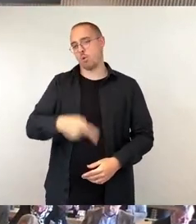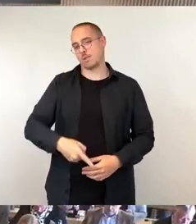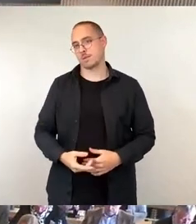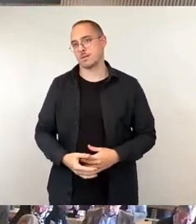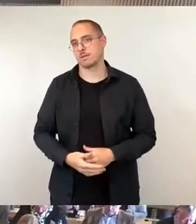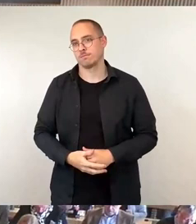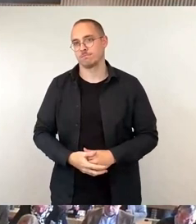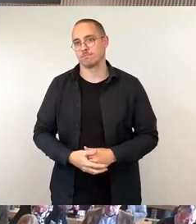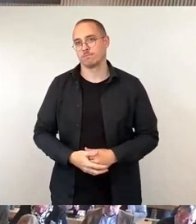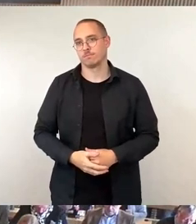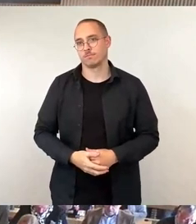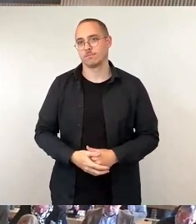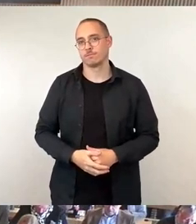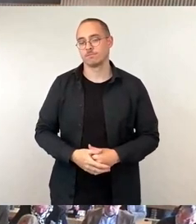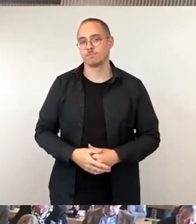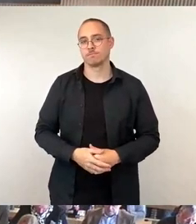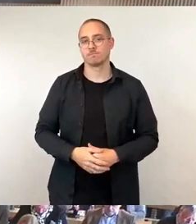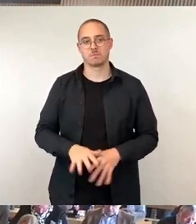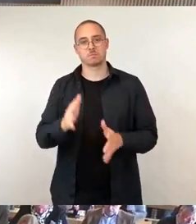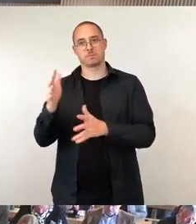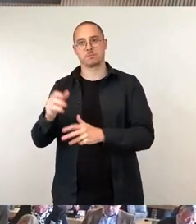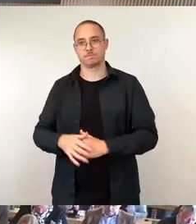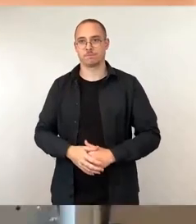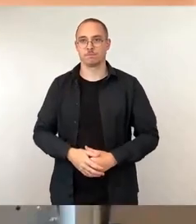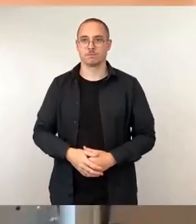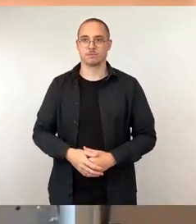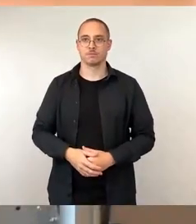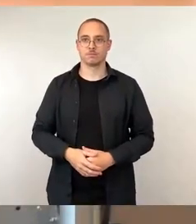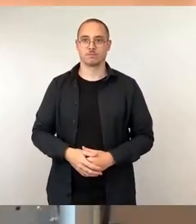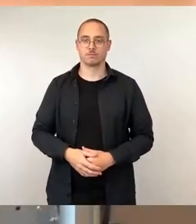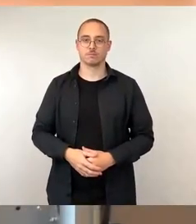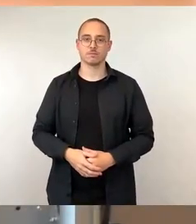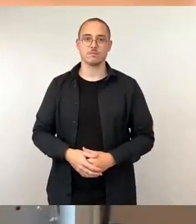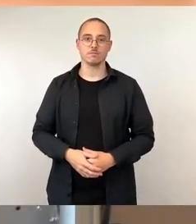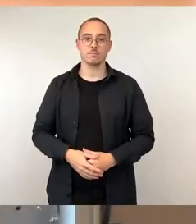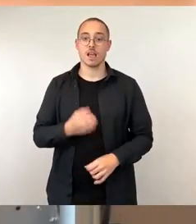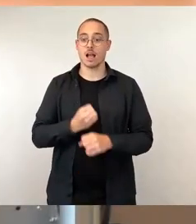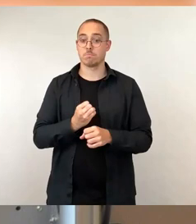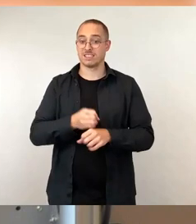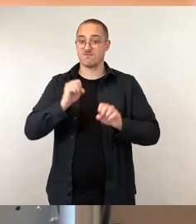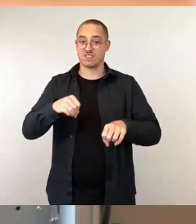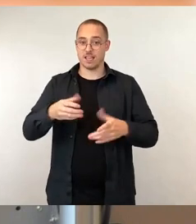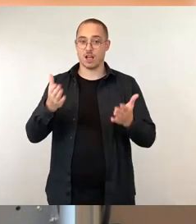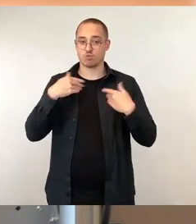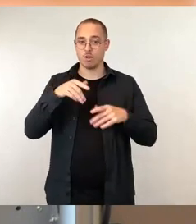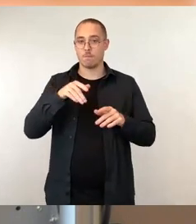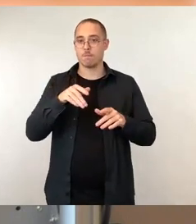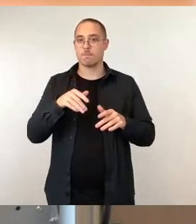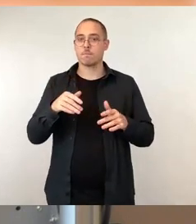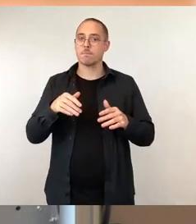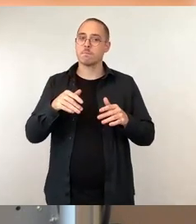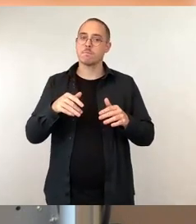Arbeitsfähige Asylbewerber in Gemeinschaftsunterkünften können gemeinnützige Arbeit vollziehen.